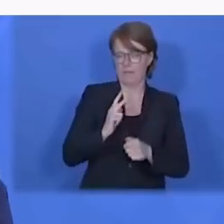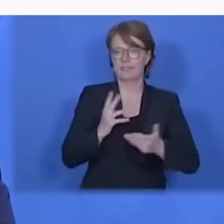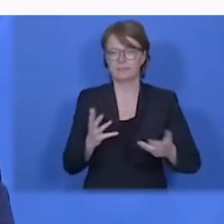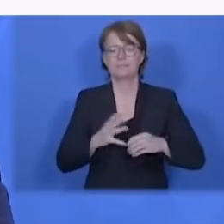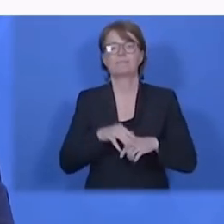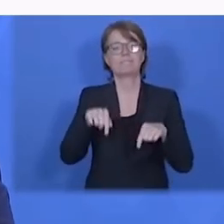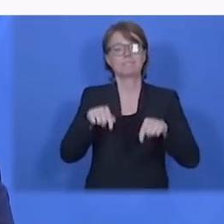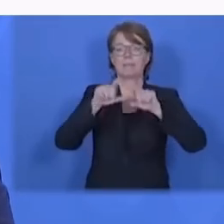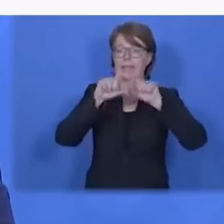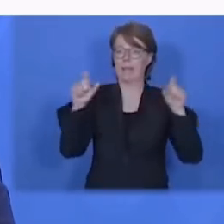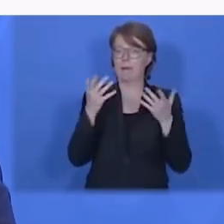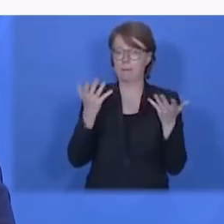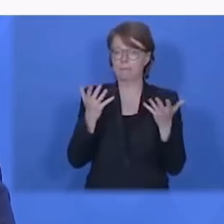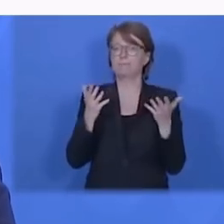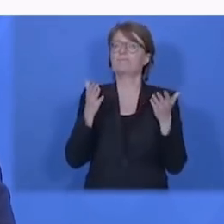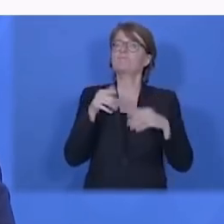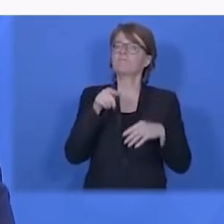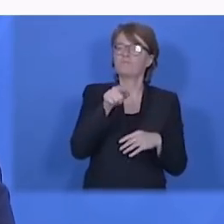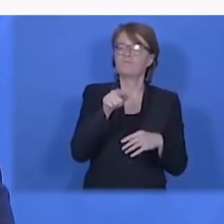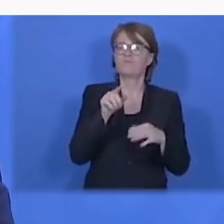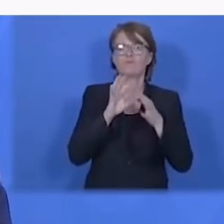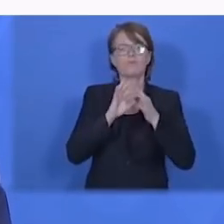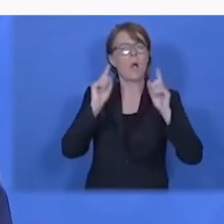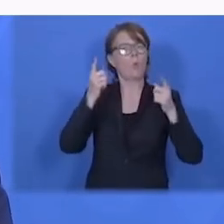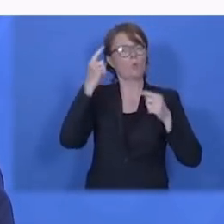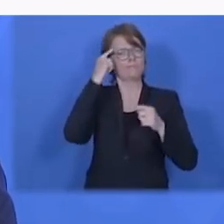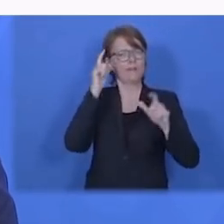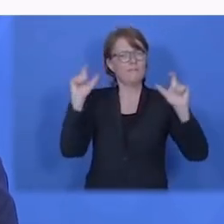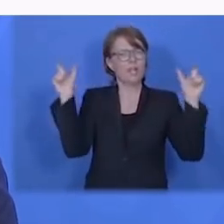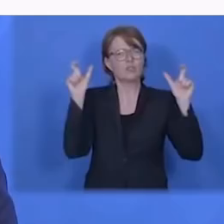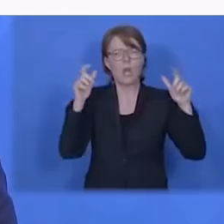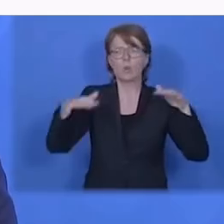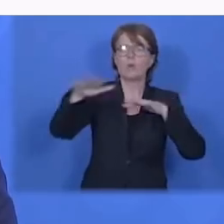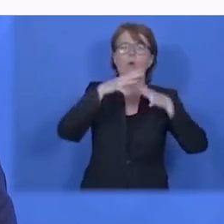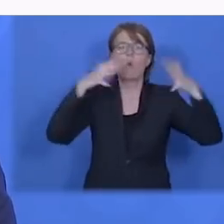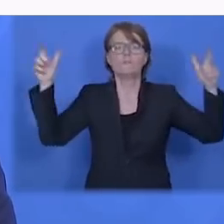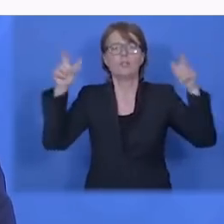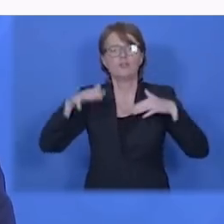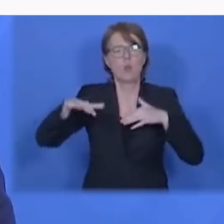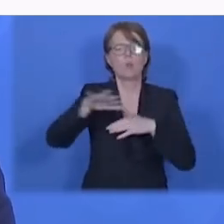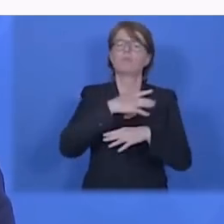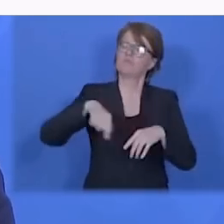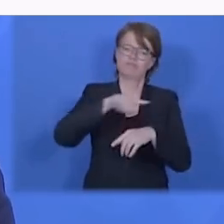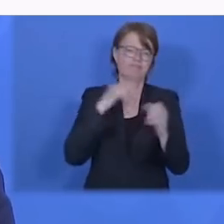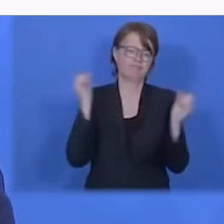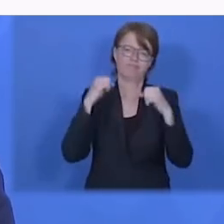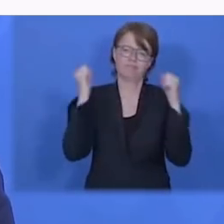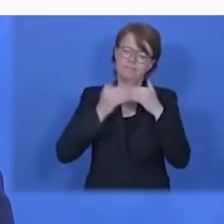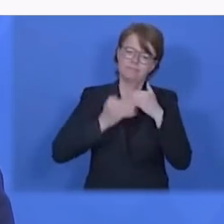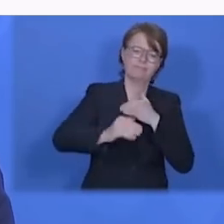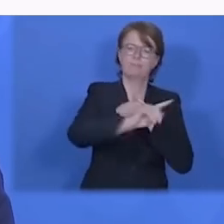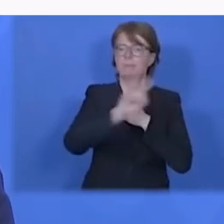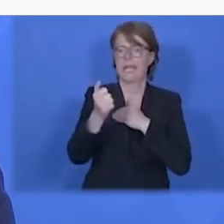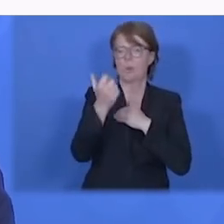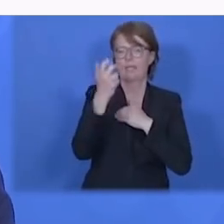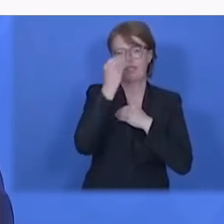درود و عرض احترام خدمت دوستان عزیز و مهربان یاران پرمهر و محبت کانل یوتیوبی یادگیری امروز یک مایه سال